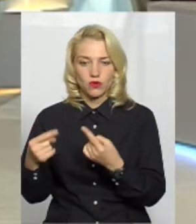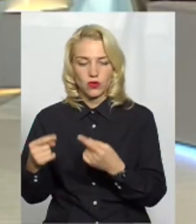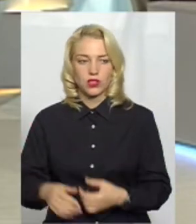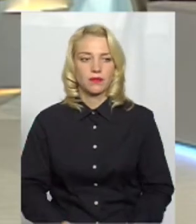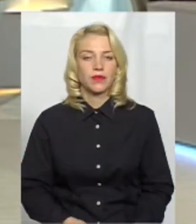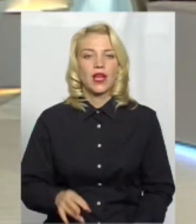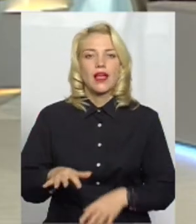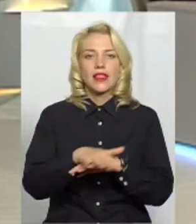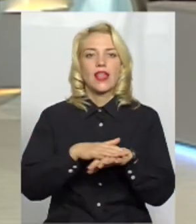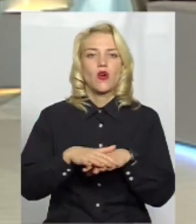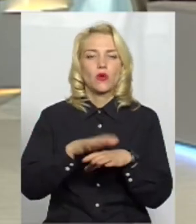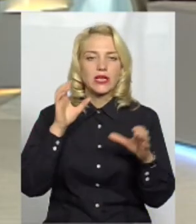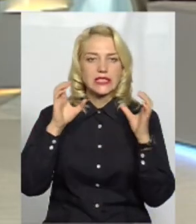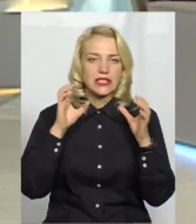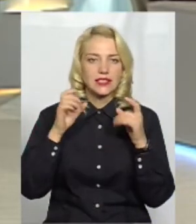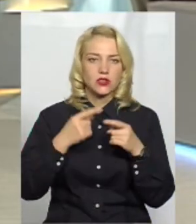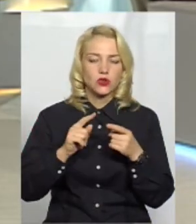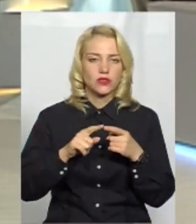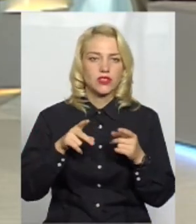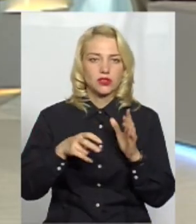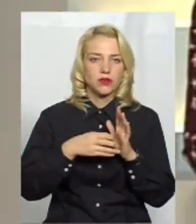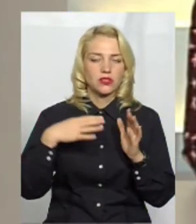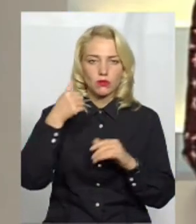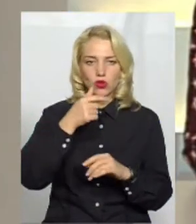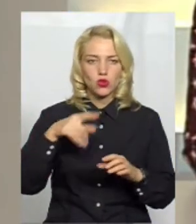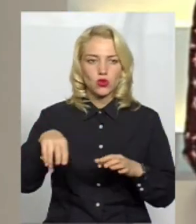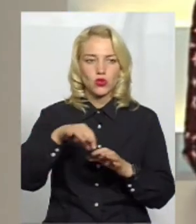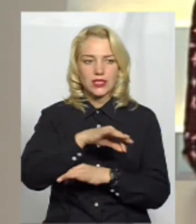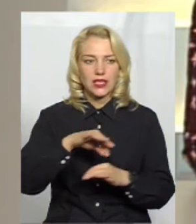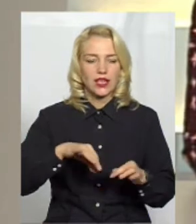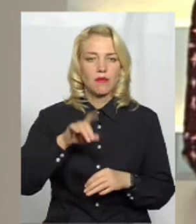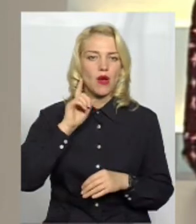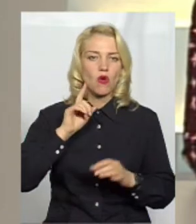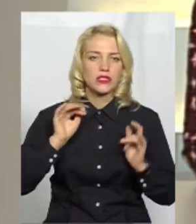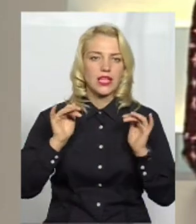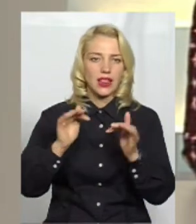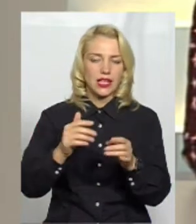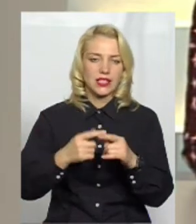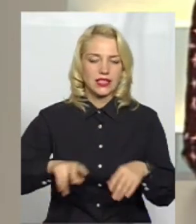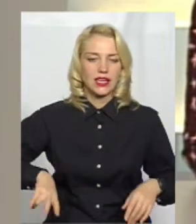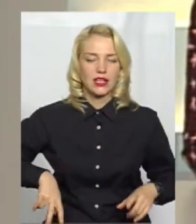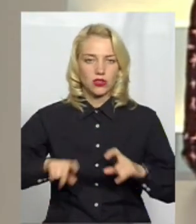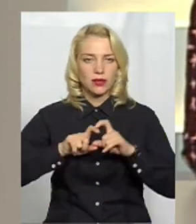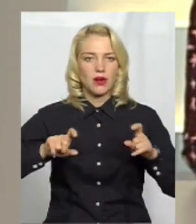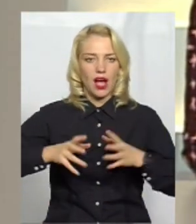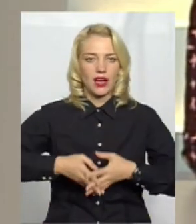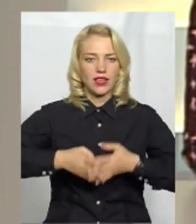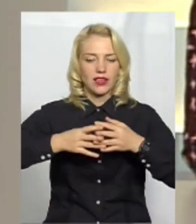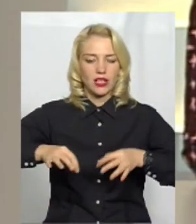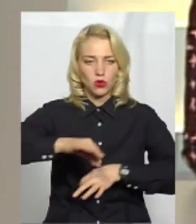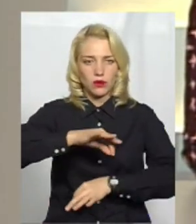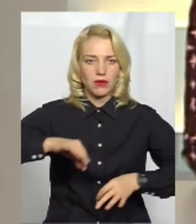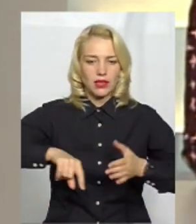громадських слуханнях, я вже згадала, ті, були в 15-му році, стосовно схеми озеленення, директор департаменту архітектури і